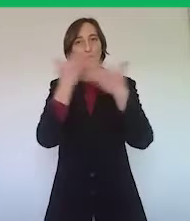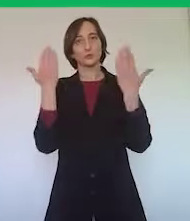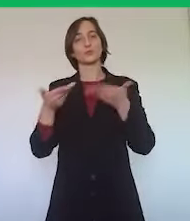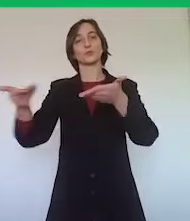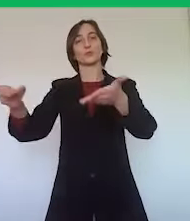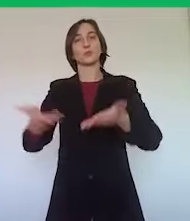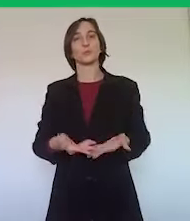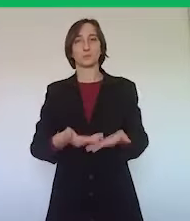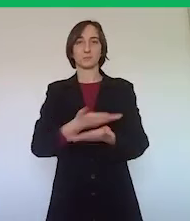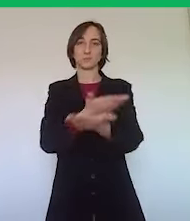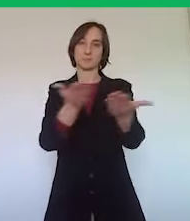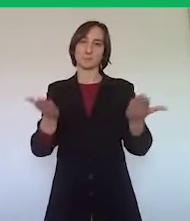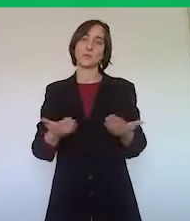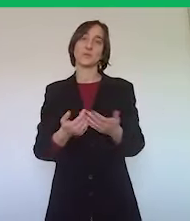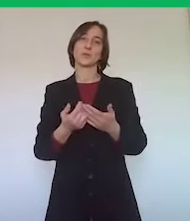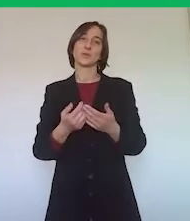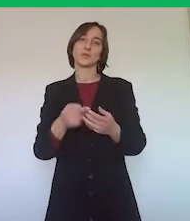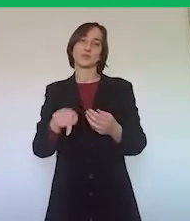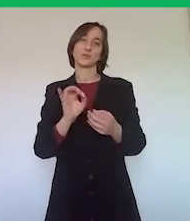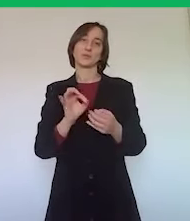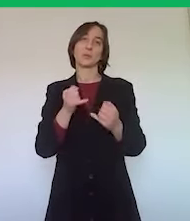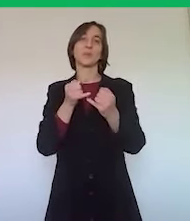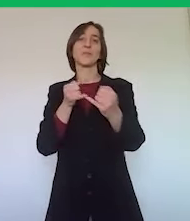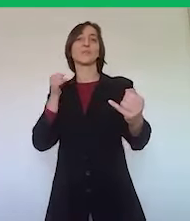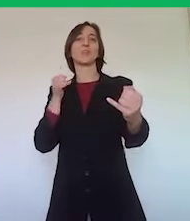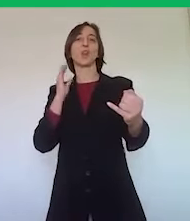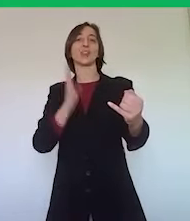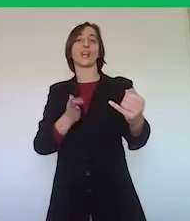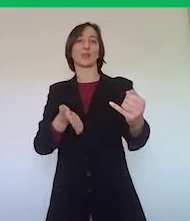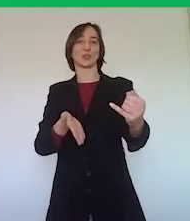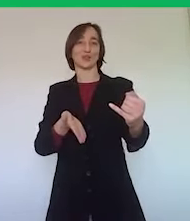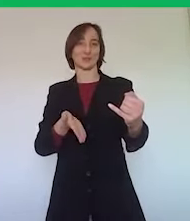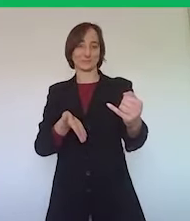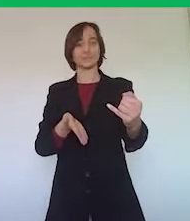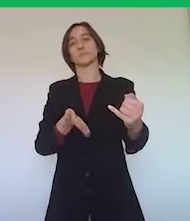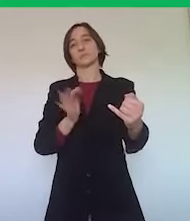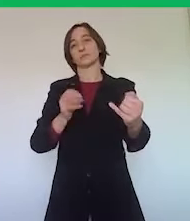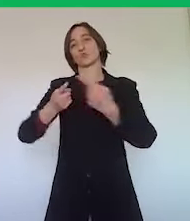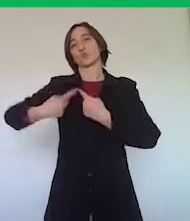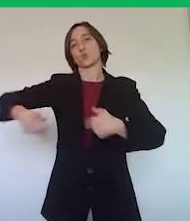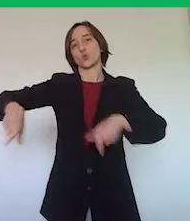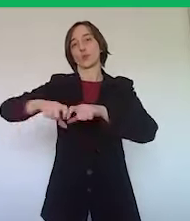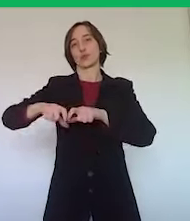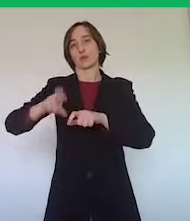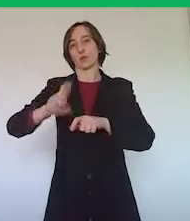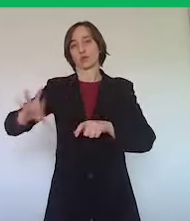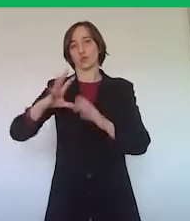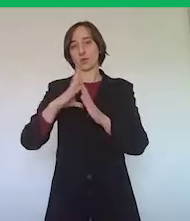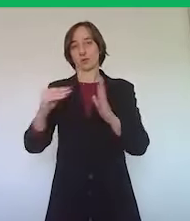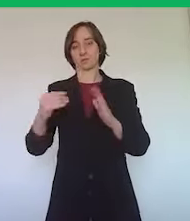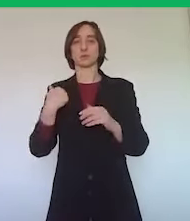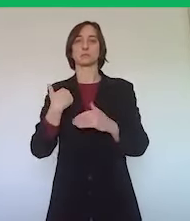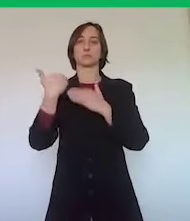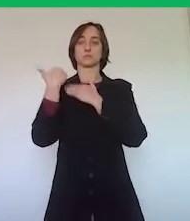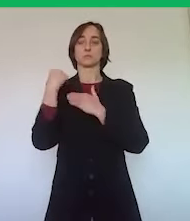Buongiorno e benvenuti all'appuntamento con filo diretto con la Giunta della Regione Emilia-Romagna, mi